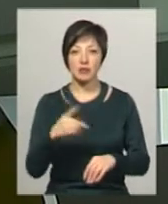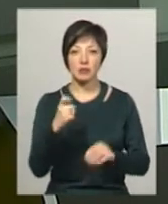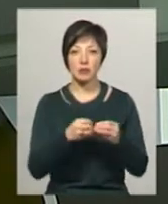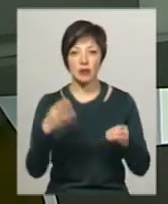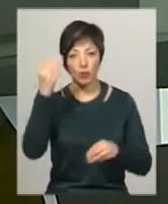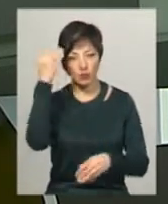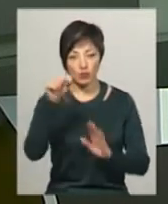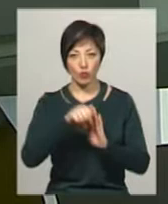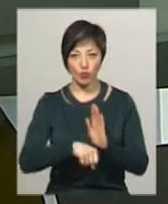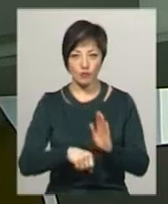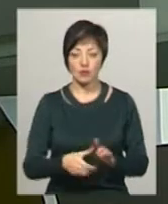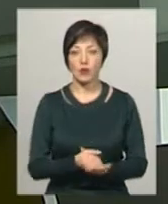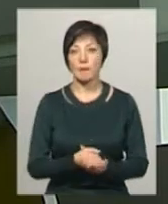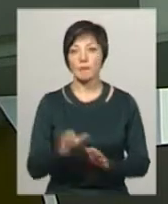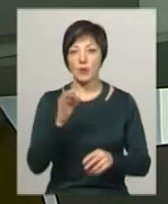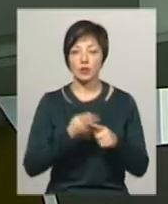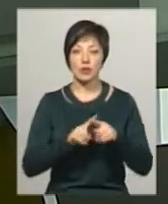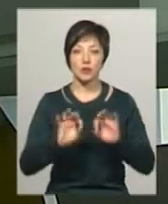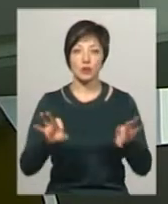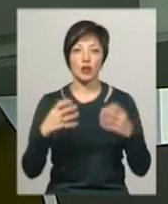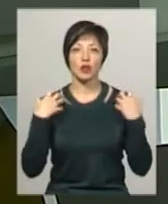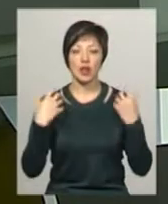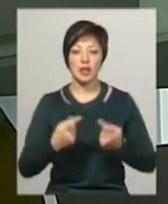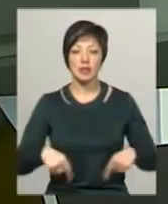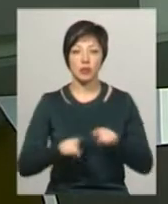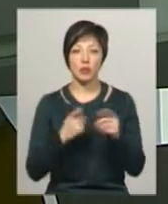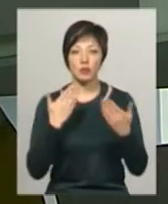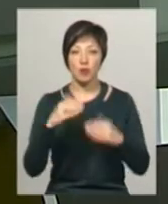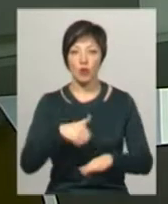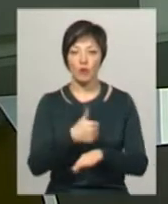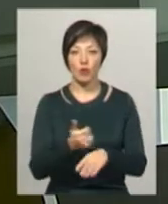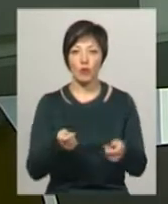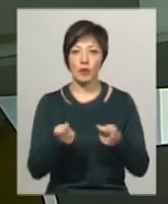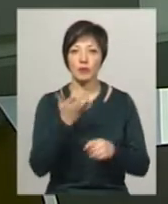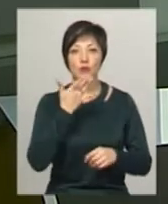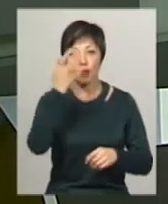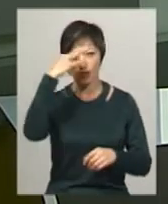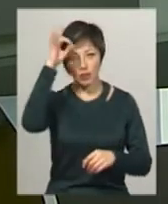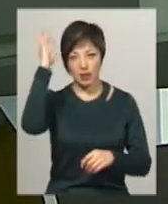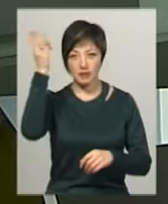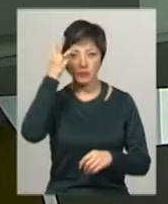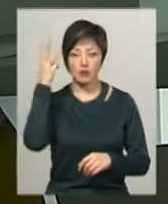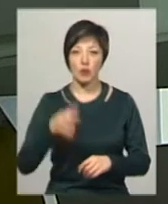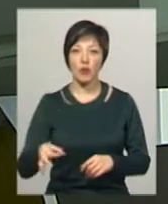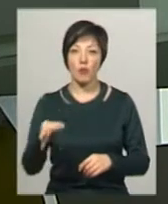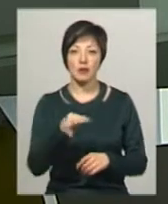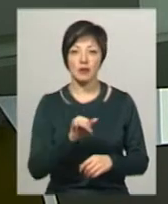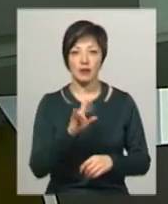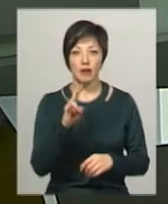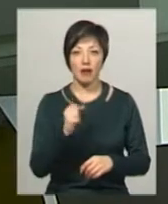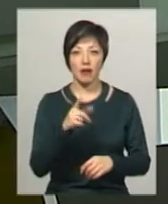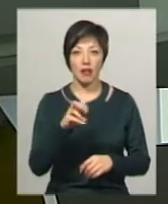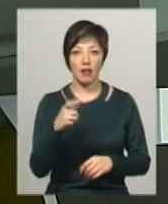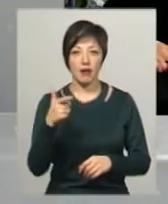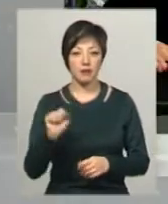а це – умисне вбивство. Про це розповіла начальник сектору комунікації головного управління Національної поліції у Хмельницькій області Інна Глега.